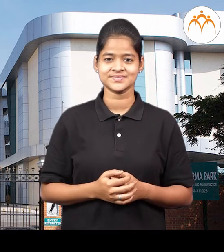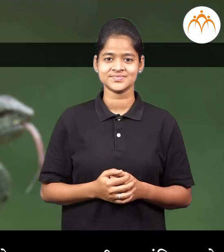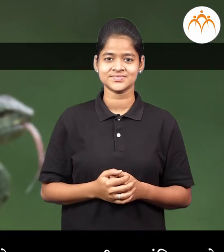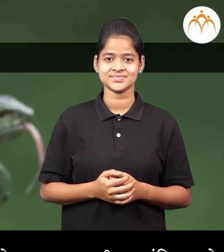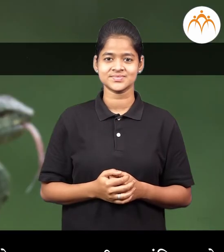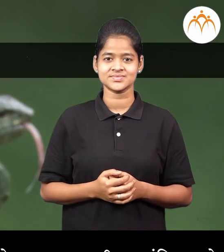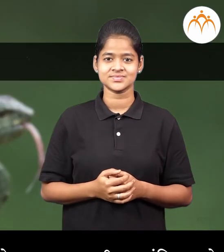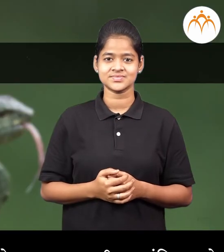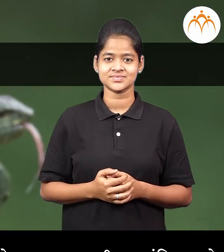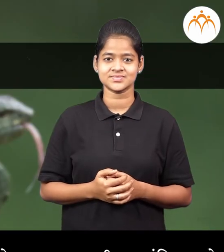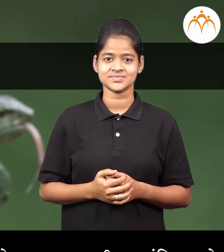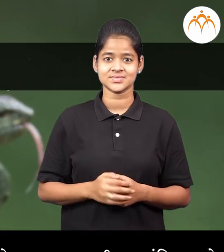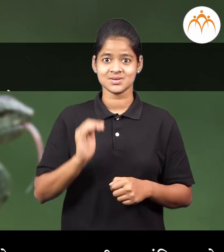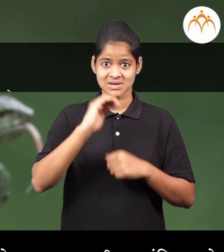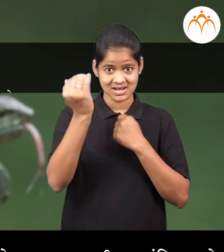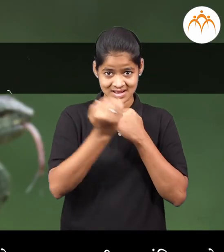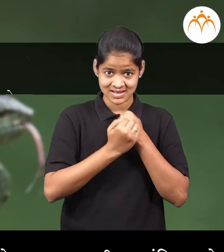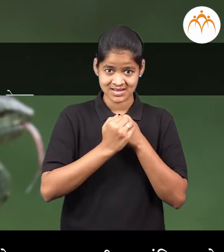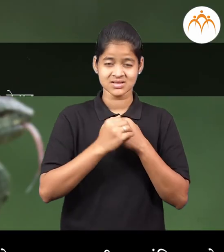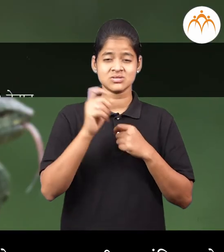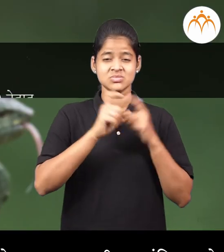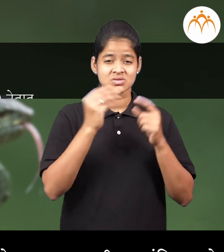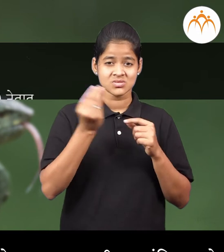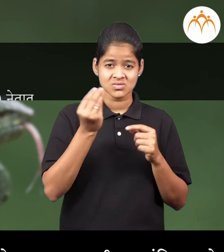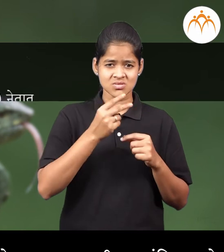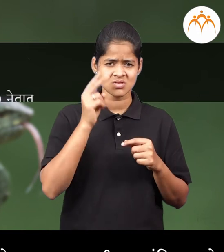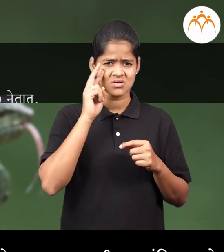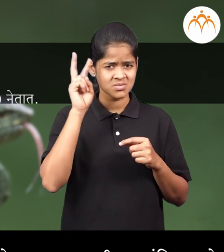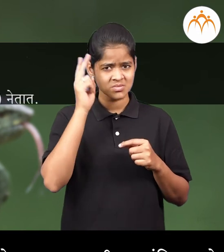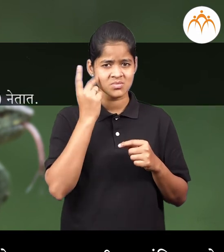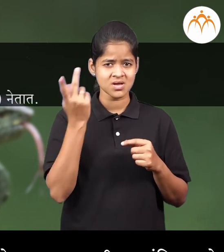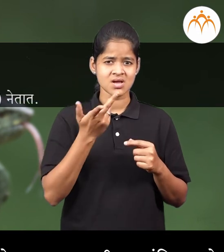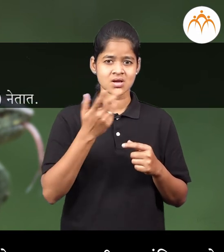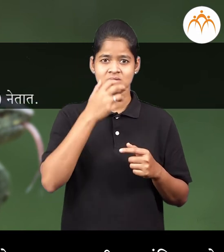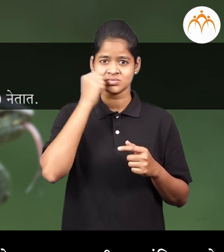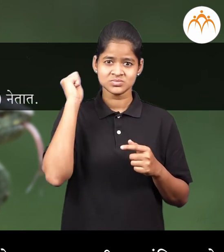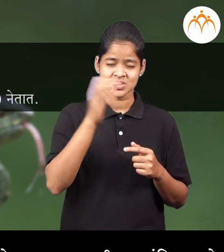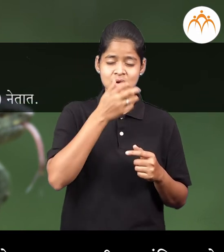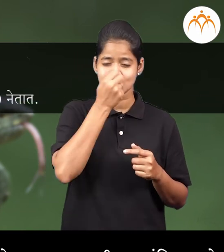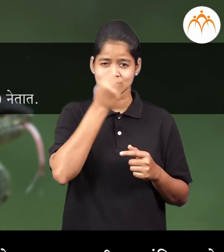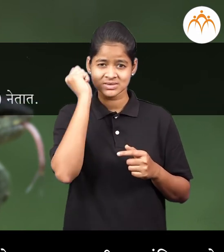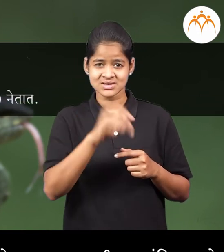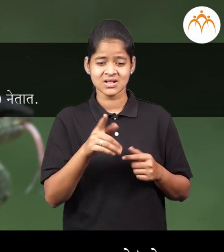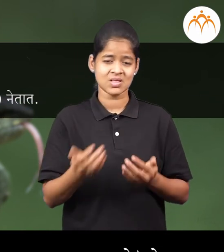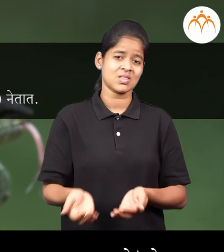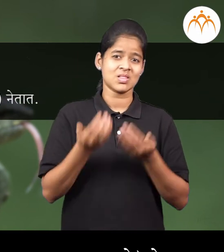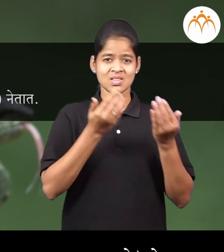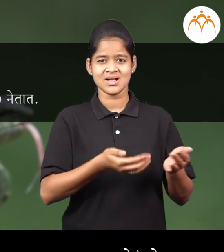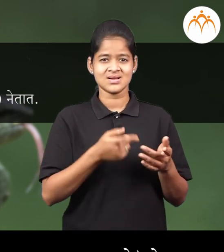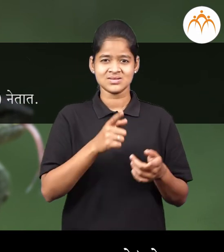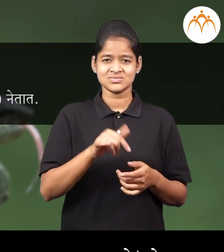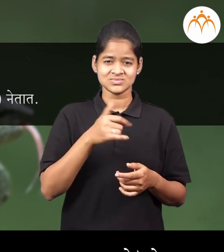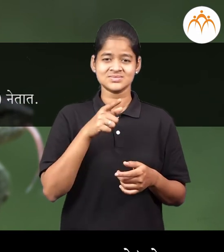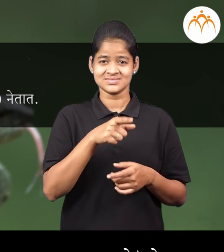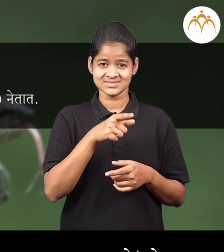साप चावला तर काही वेडा गावातील लोक आशा व्यक्तिला मांत्रिका कडे मंजेच